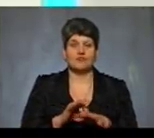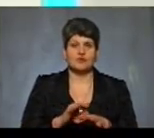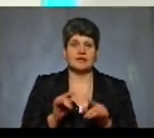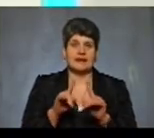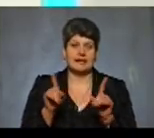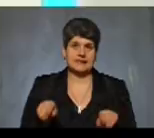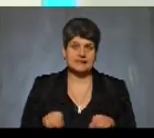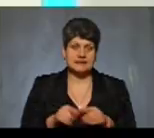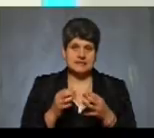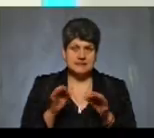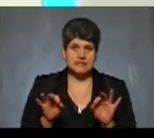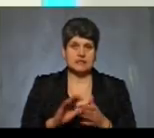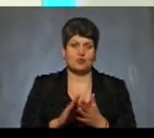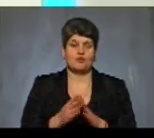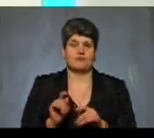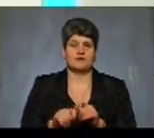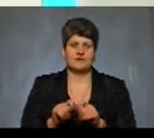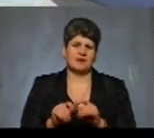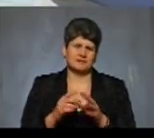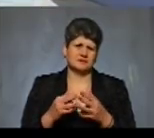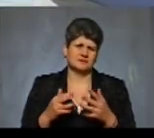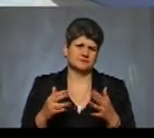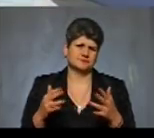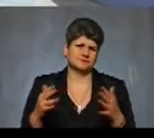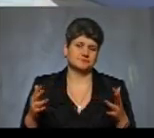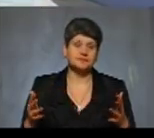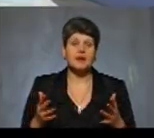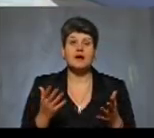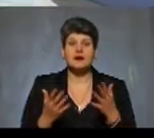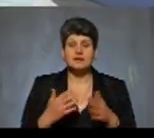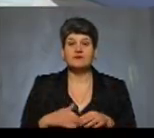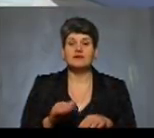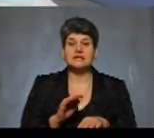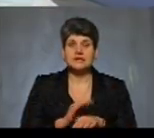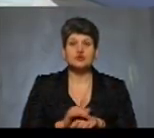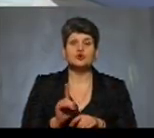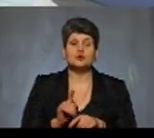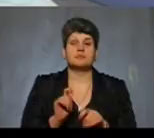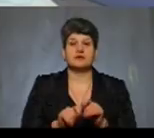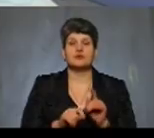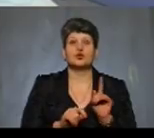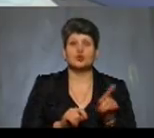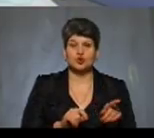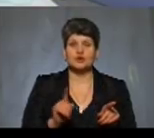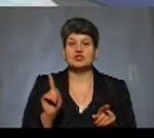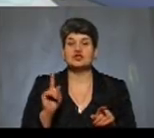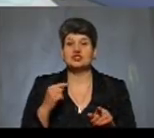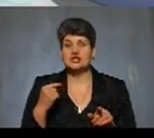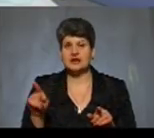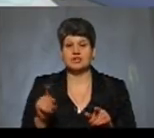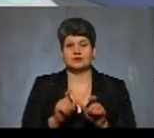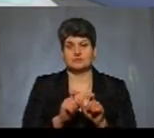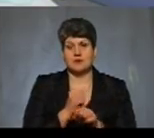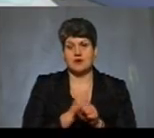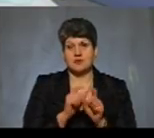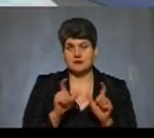умови. Так, є обмеження на звичайно. Але фактично, щоб перевірити той чи інший аптечний заклад, тут